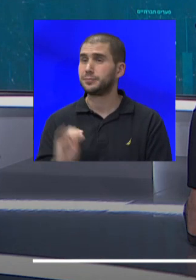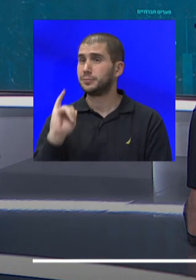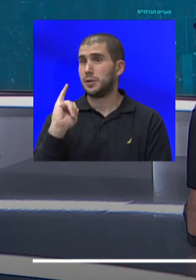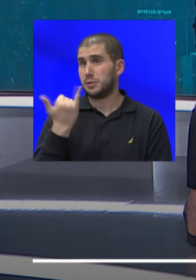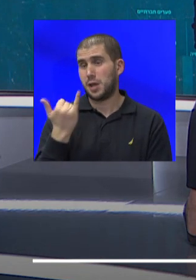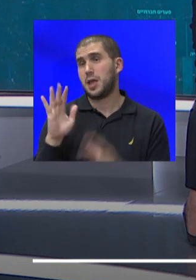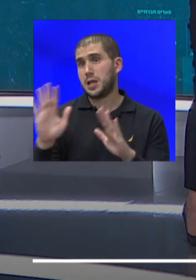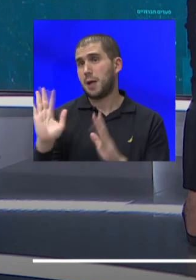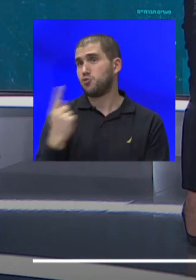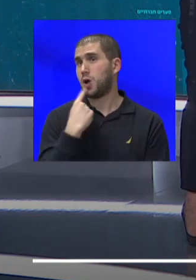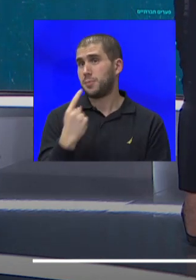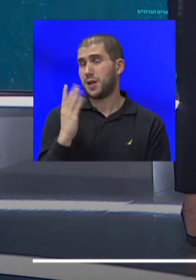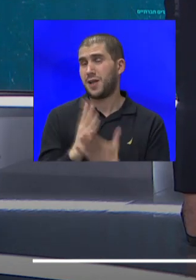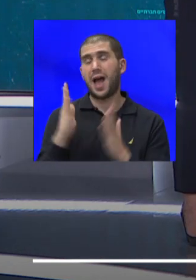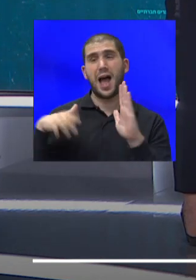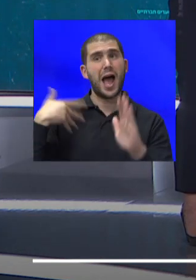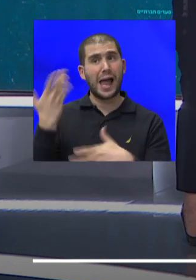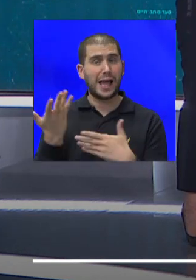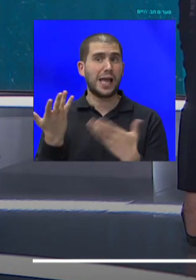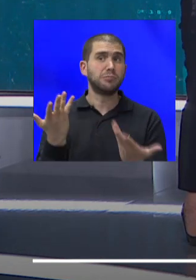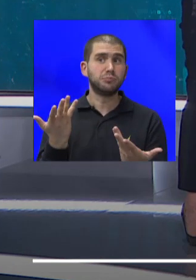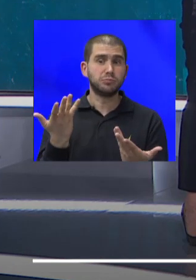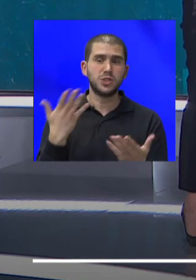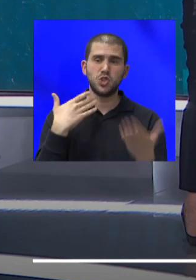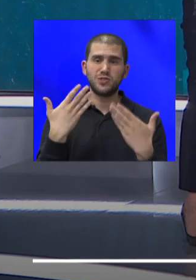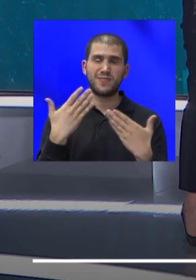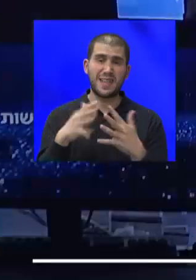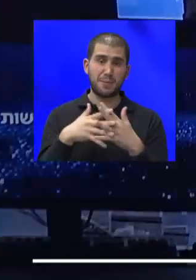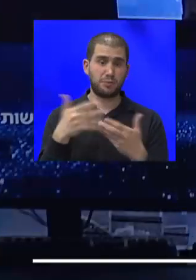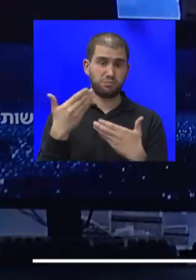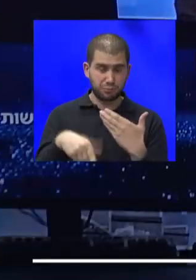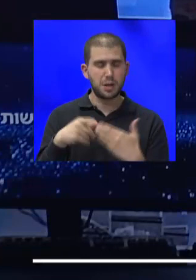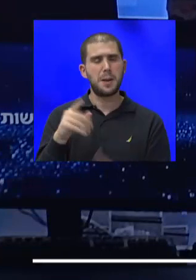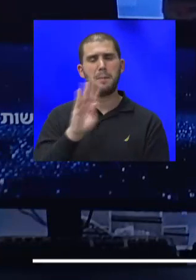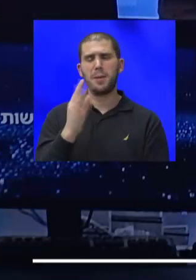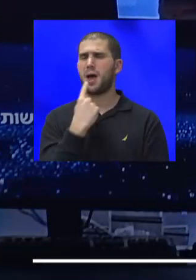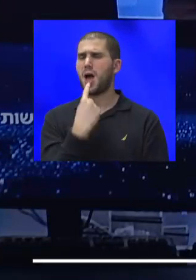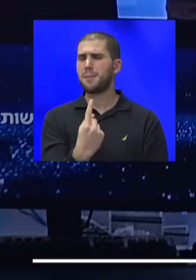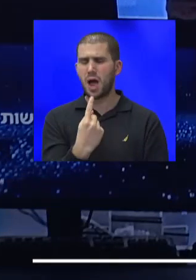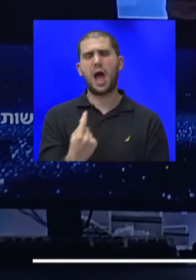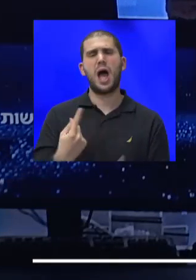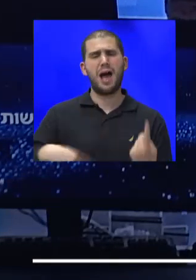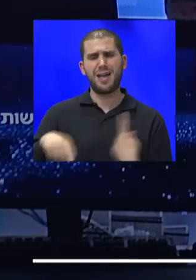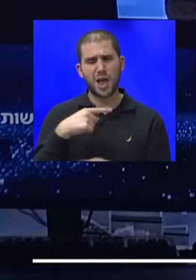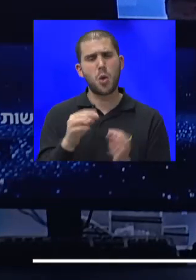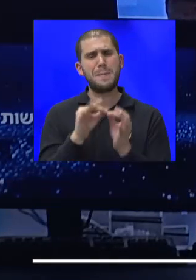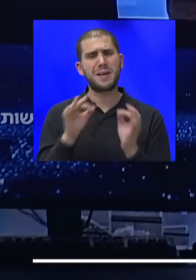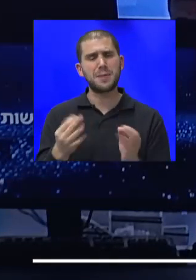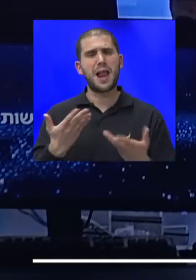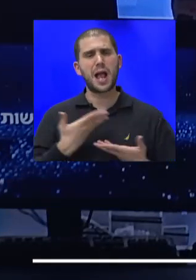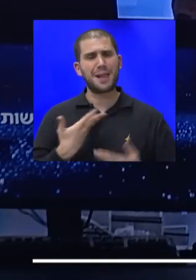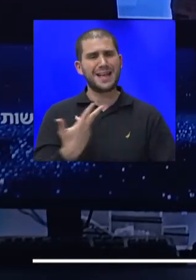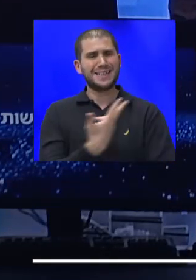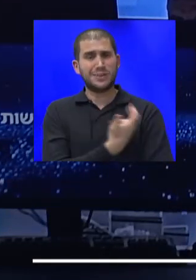אחרי ישיבת הקבינט. נתניהו אומר, אנחנו נתחיל לקבל חיסונים כמו כל